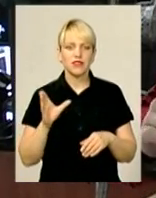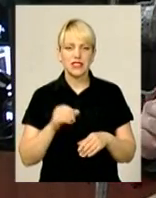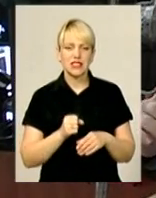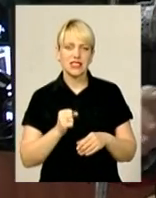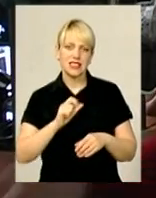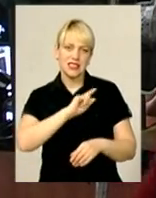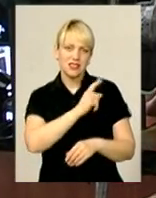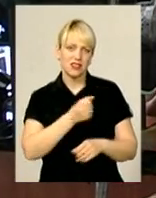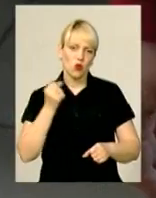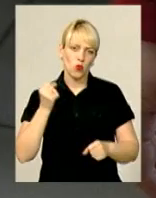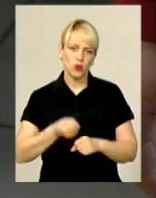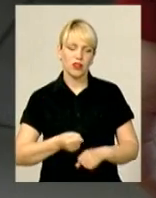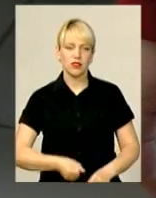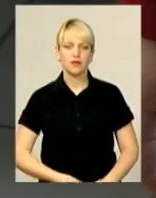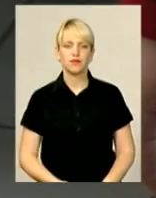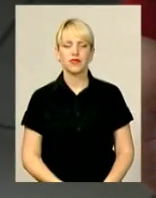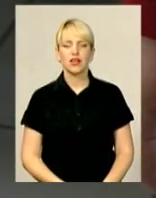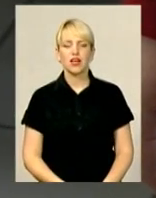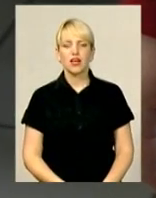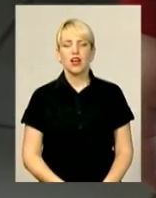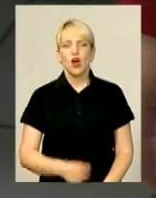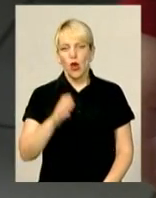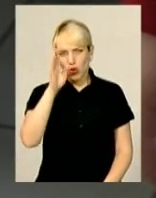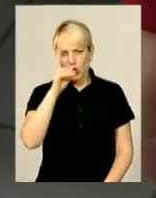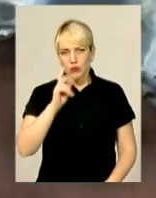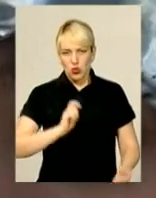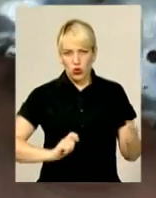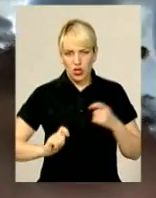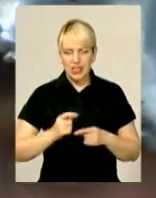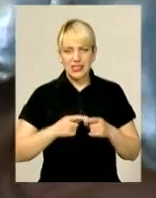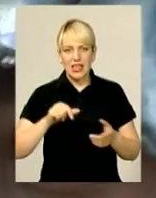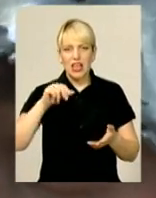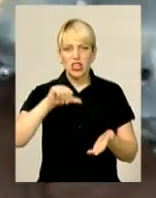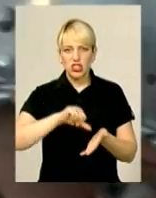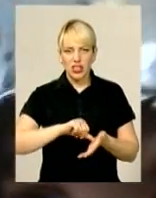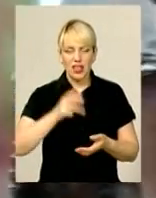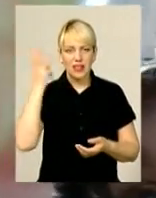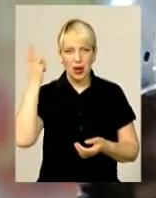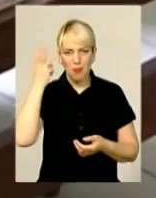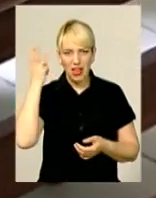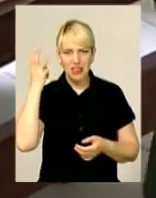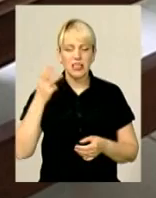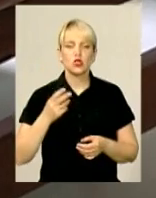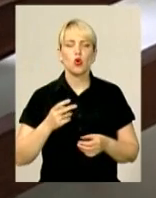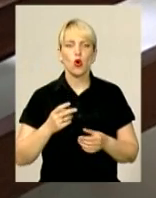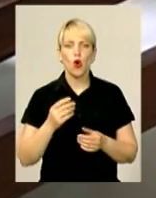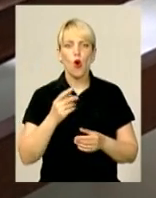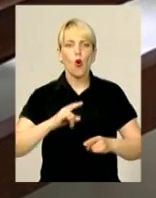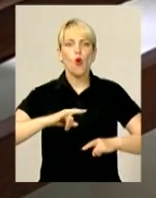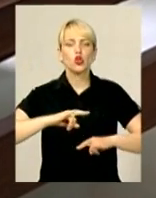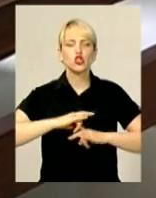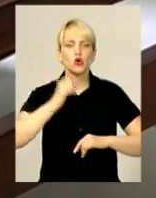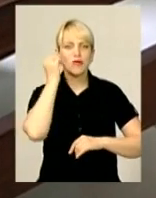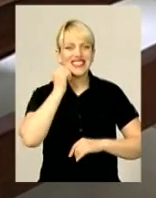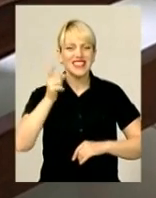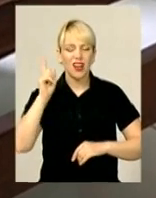оголошає. Хлопці, що приміряли костюми – члени Хмельницького клубу історичного моделювання. Кажуть, стародавні вбрання лише